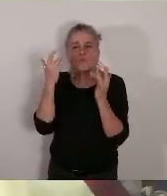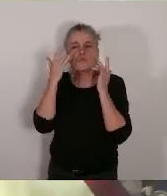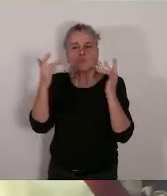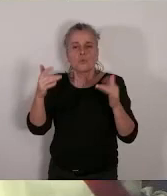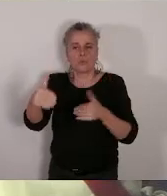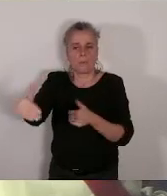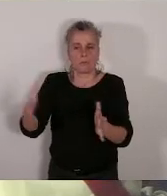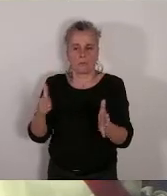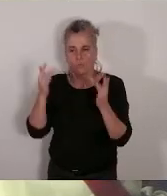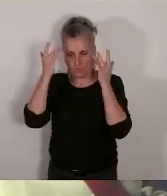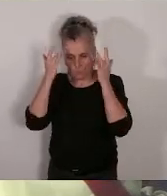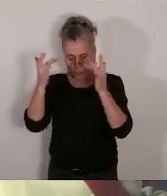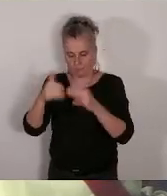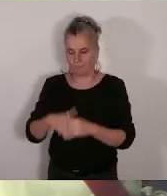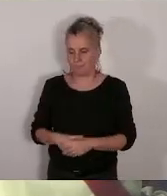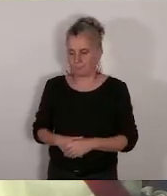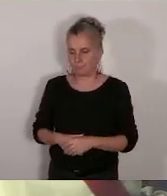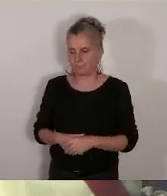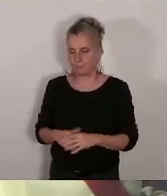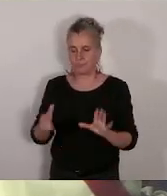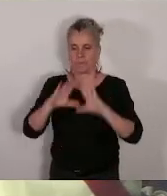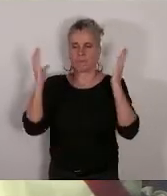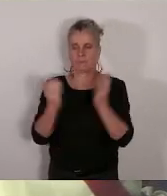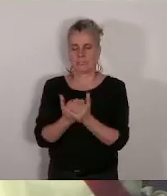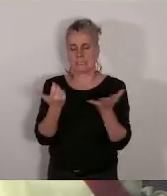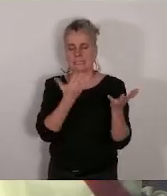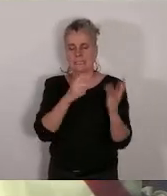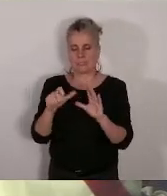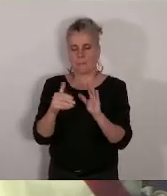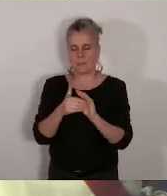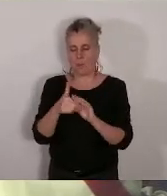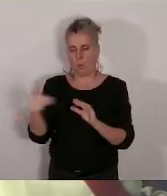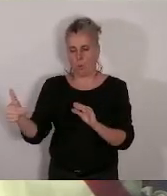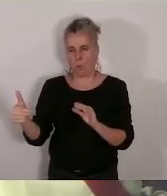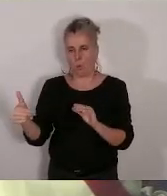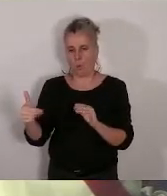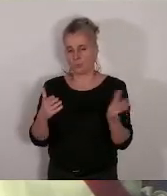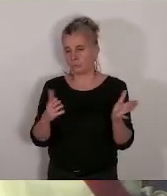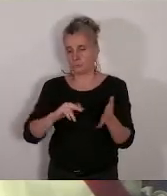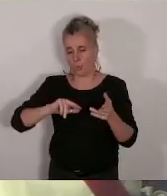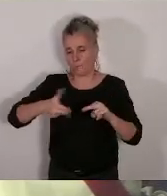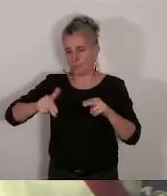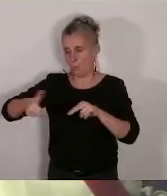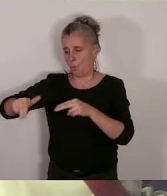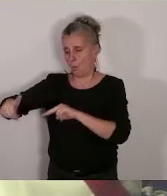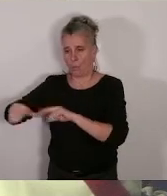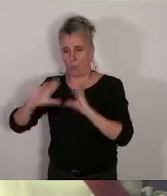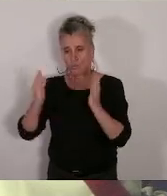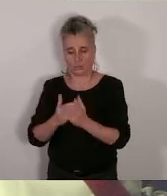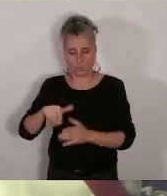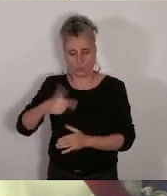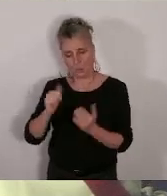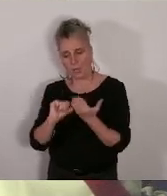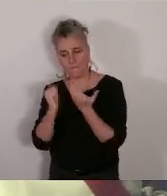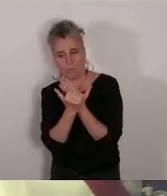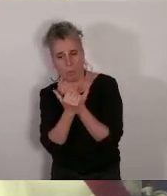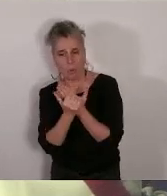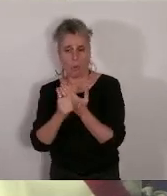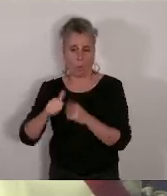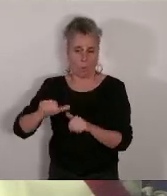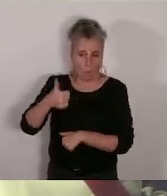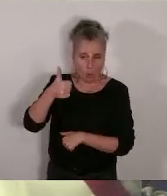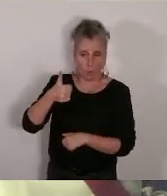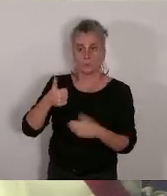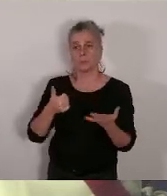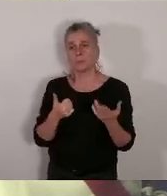yeux. Environ 700 000 euros sur 12 conventions et 11 avenants, notamment la coopérative